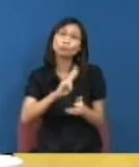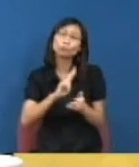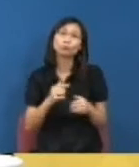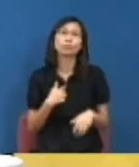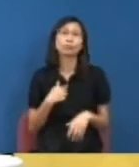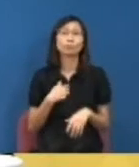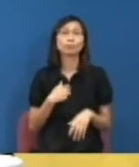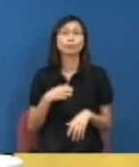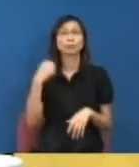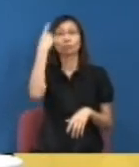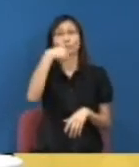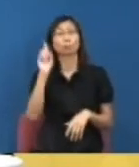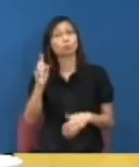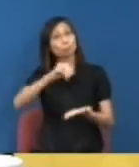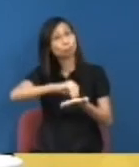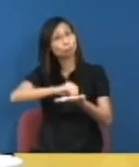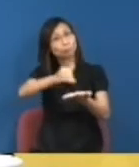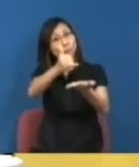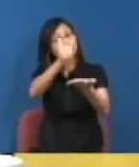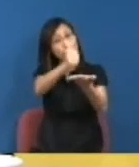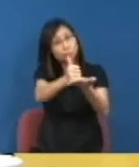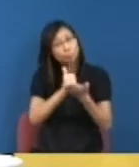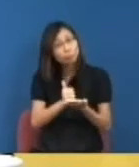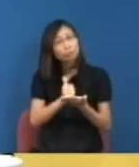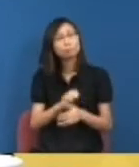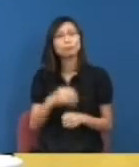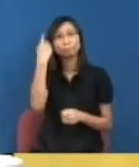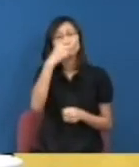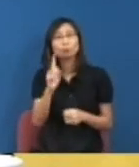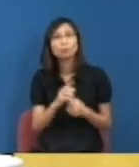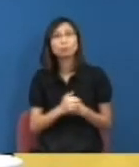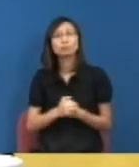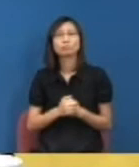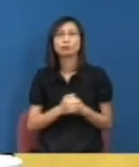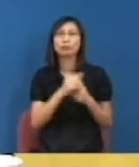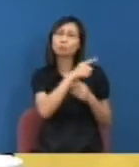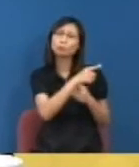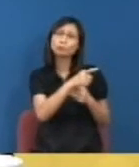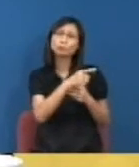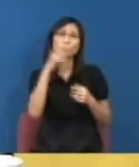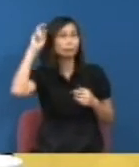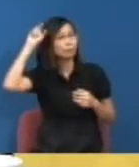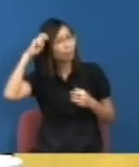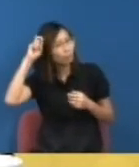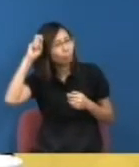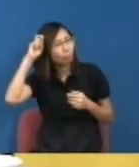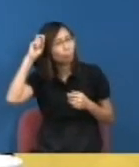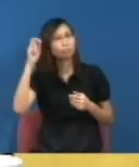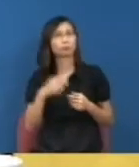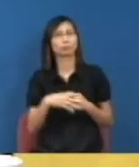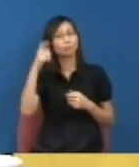定請當時的校方管理層究竟有怎樣的考慮他們想怎樣